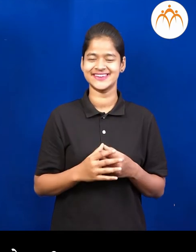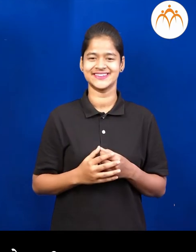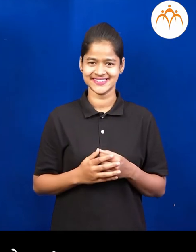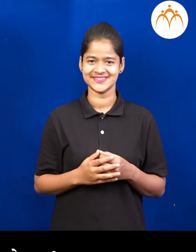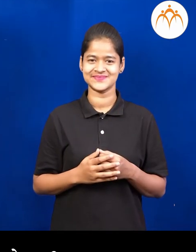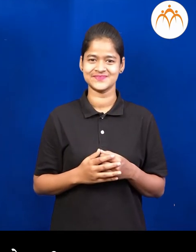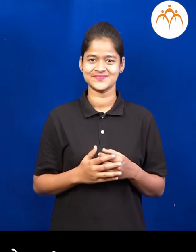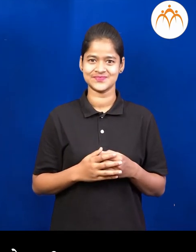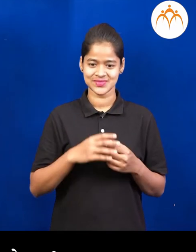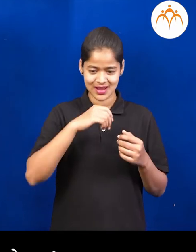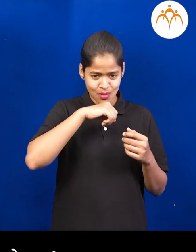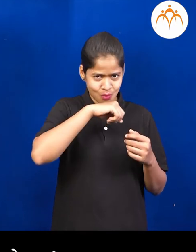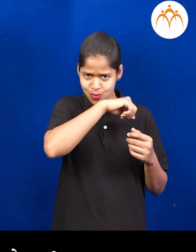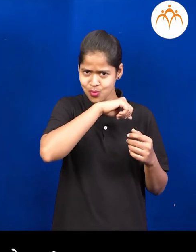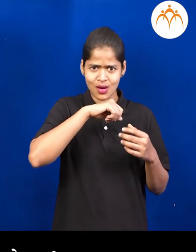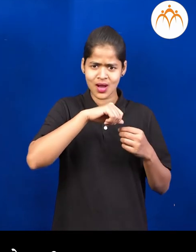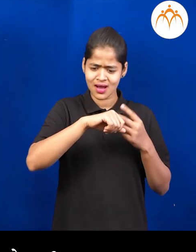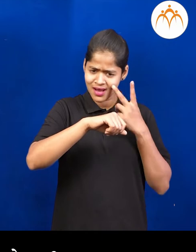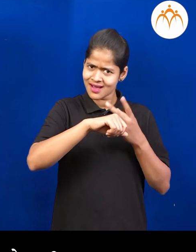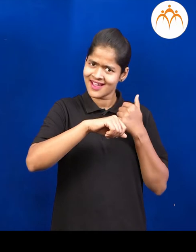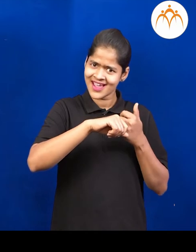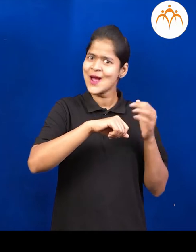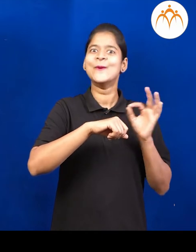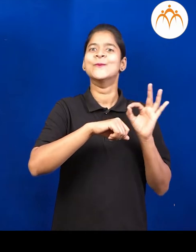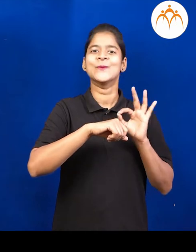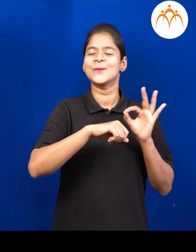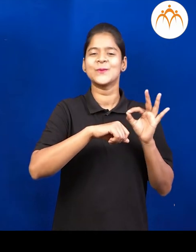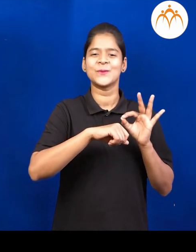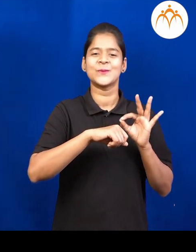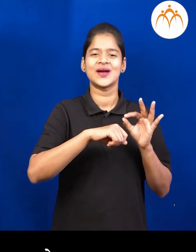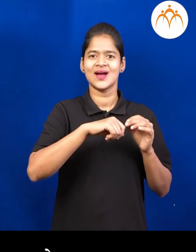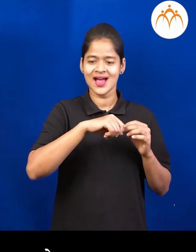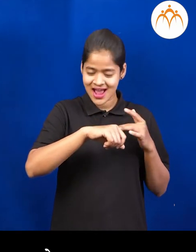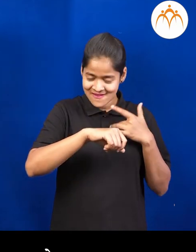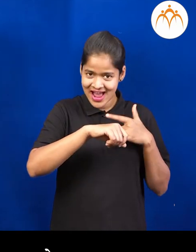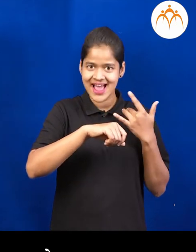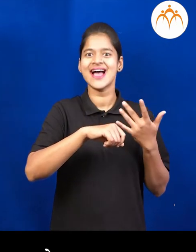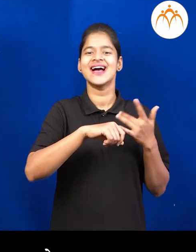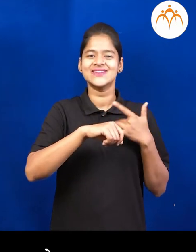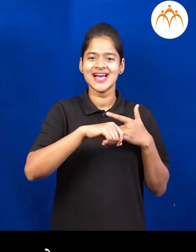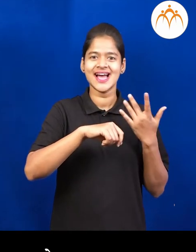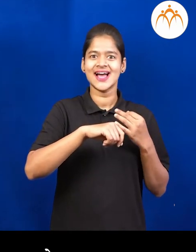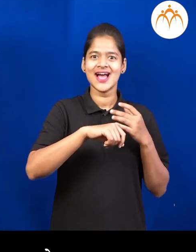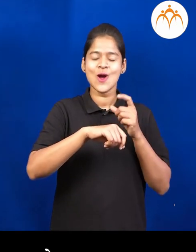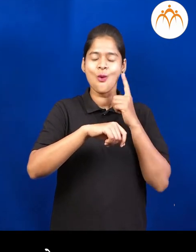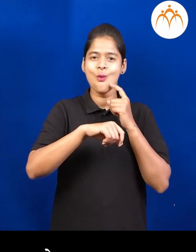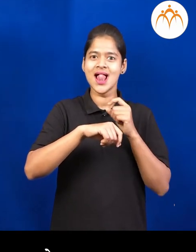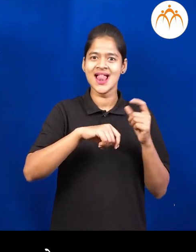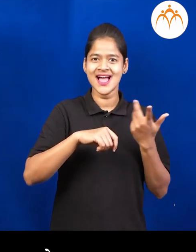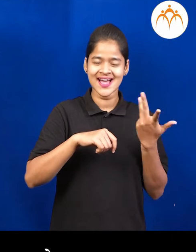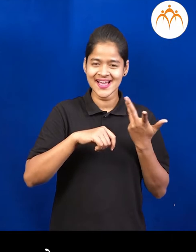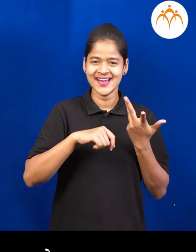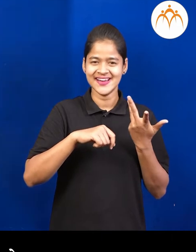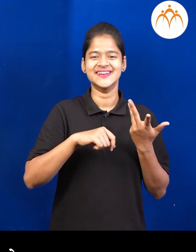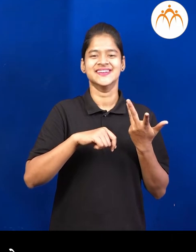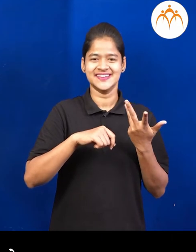हतावर तुम्हाला कही दिस्त का? नाई न? हतावर काय जानावत? गार वाटत?